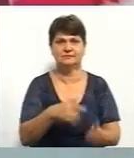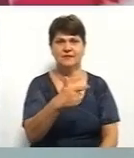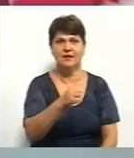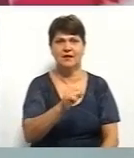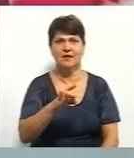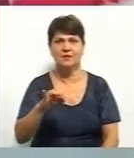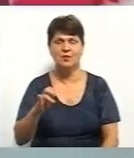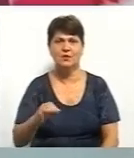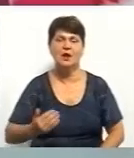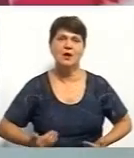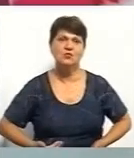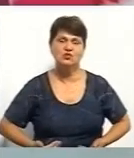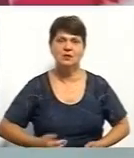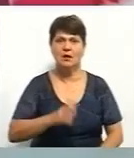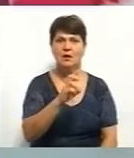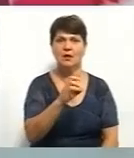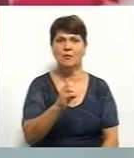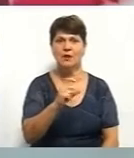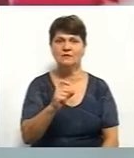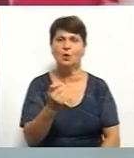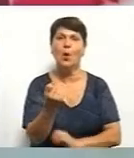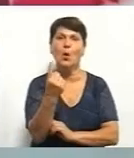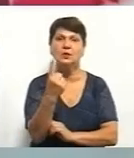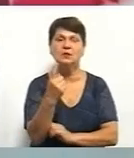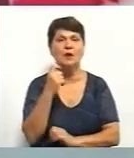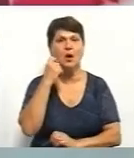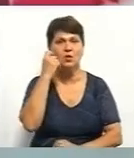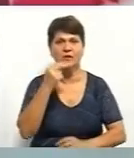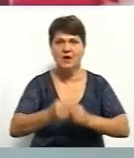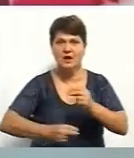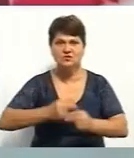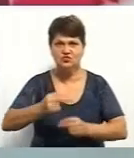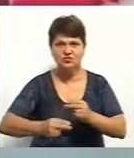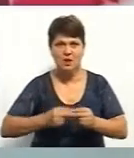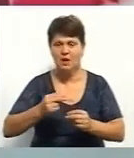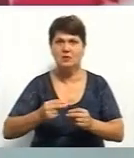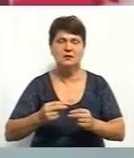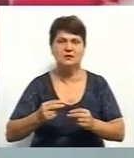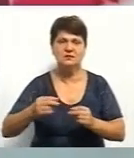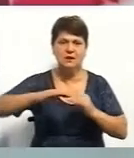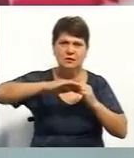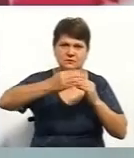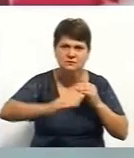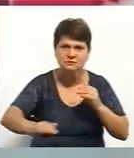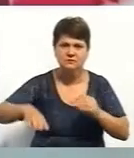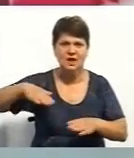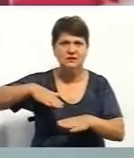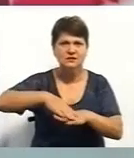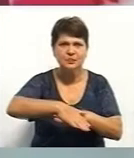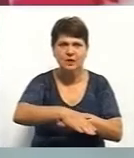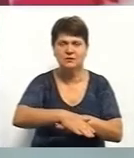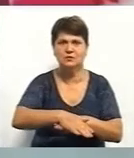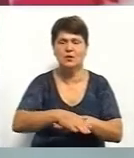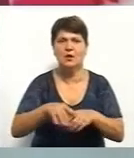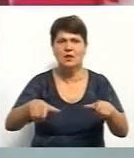мешкає Володимир Бевс. 11 років чоловік на візку і через високі сходи, і відсутність пандуса без сторонньої допомоги на